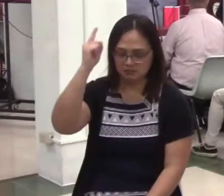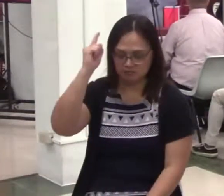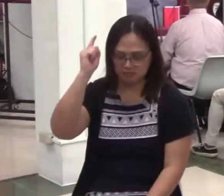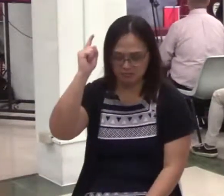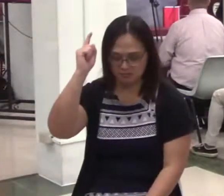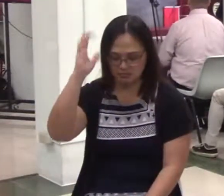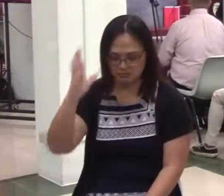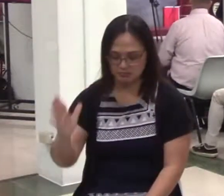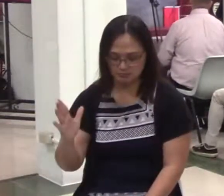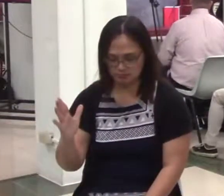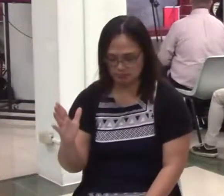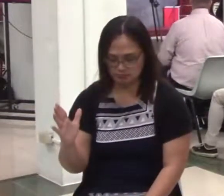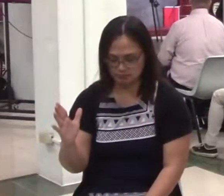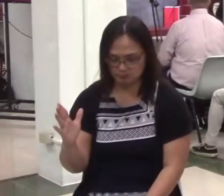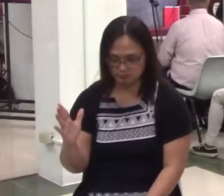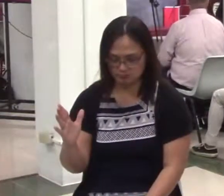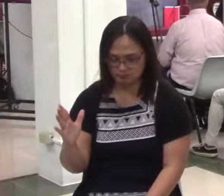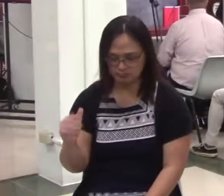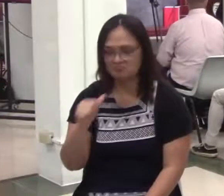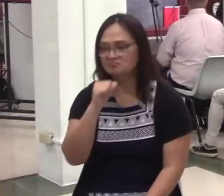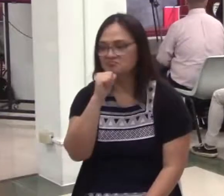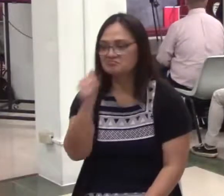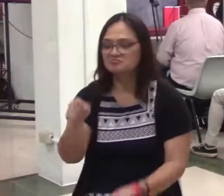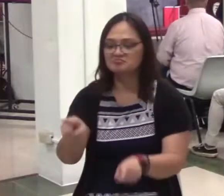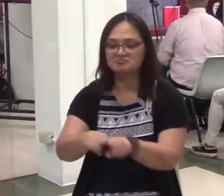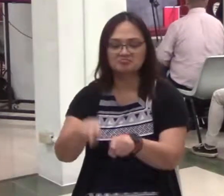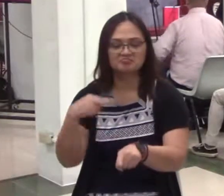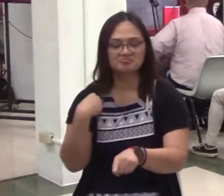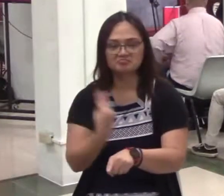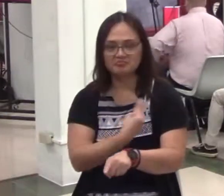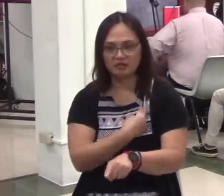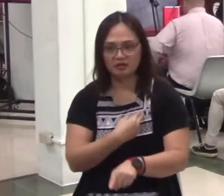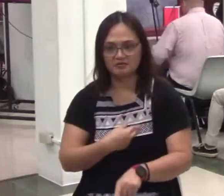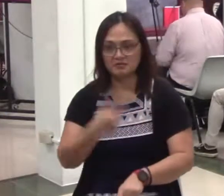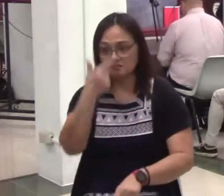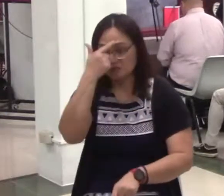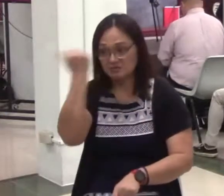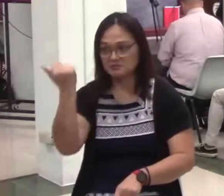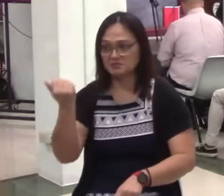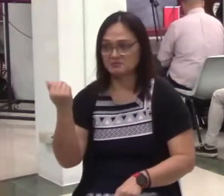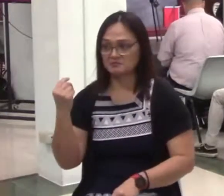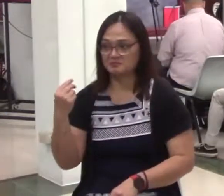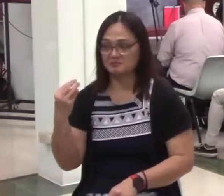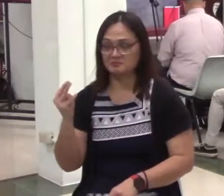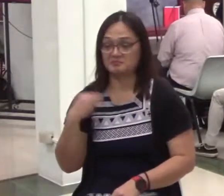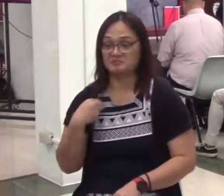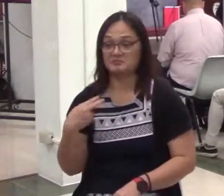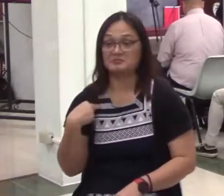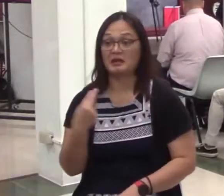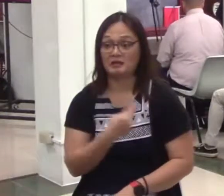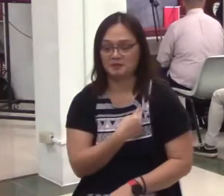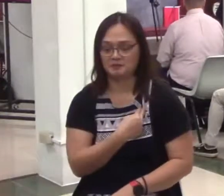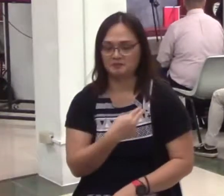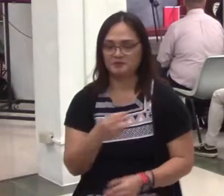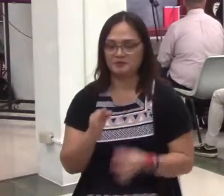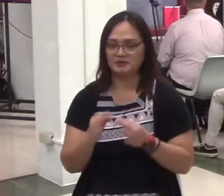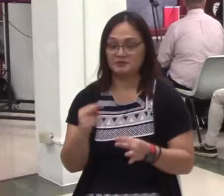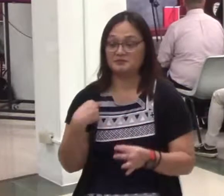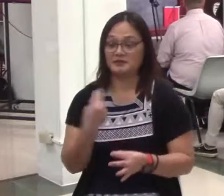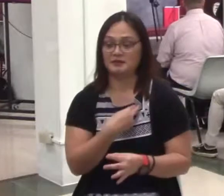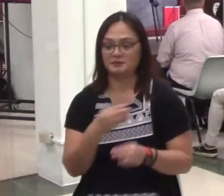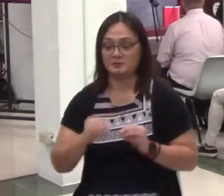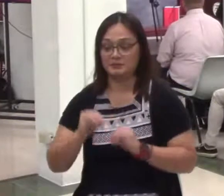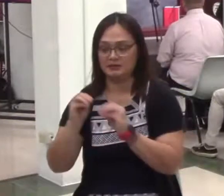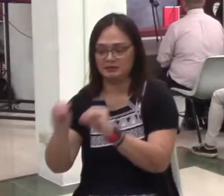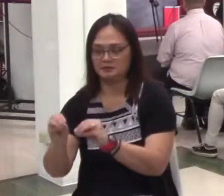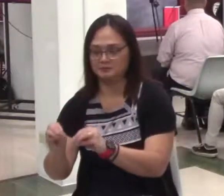kapatid, ay hindi katulad natin kasi madalas, mga kapatid, kung tayo ay magbibigay,